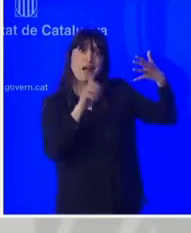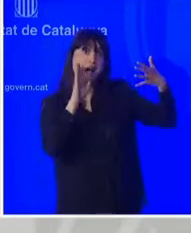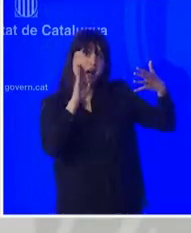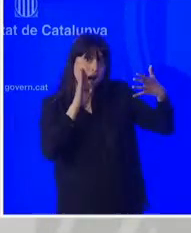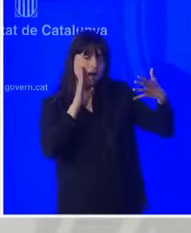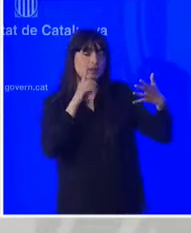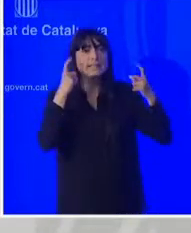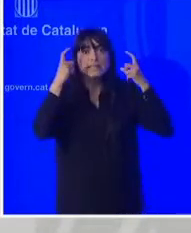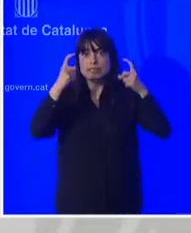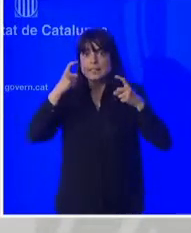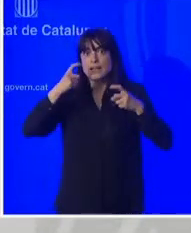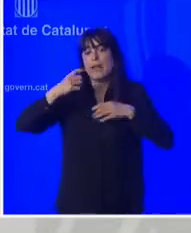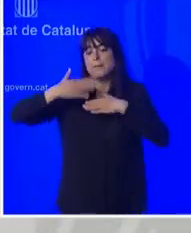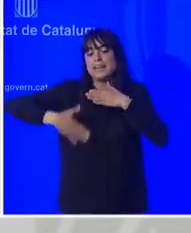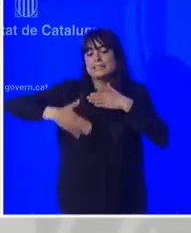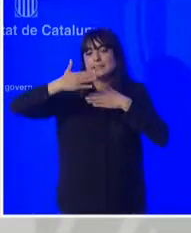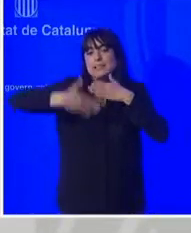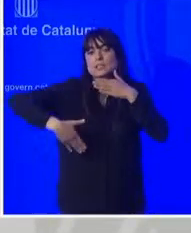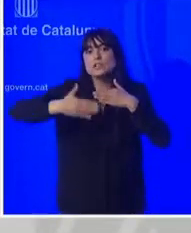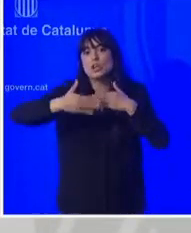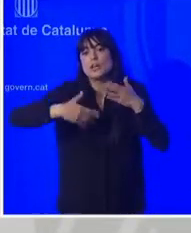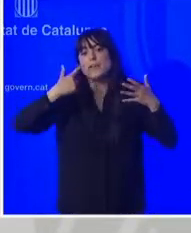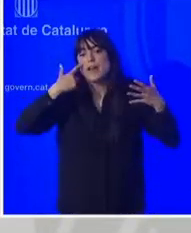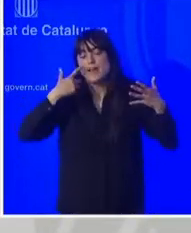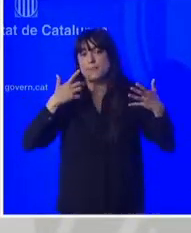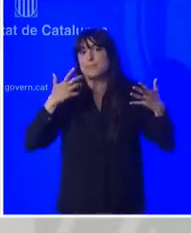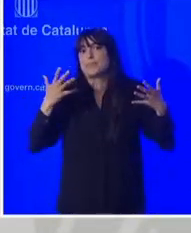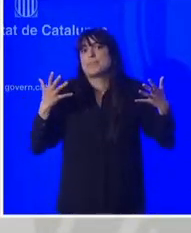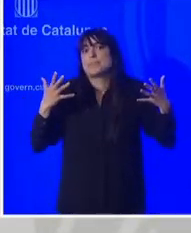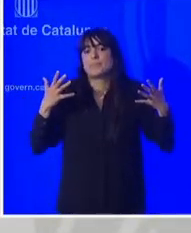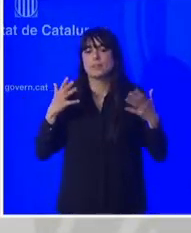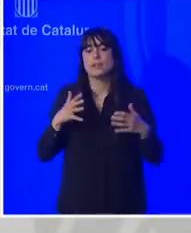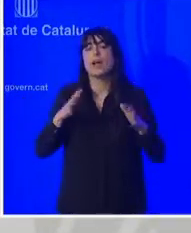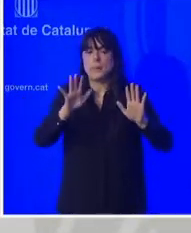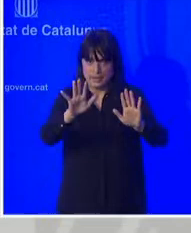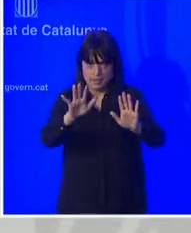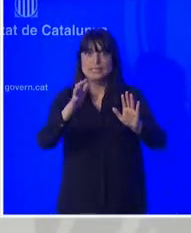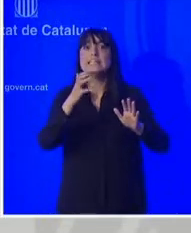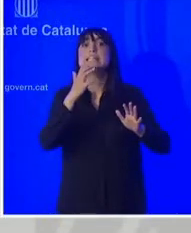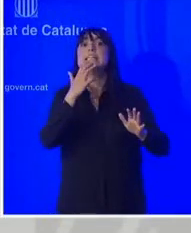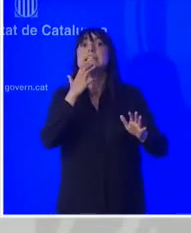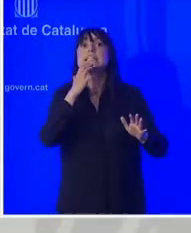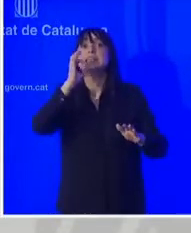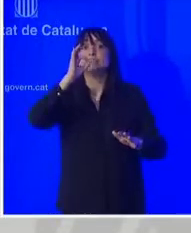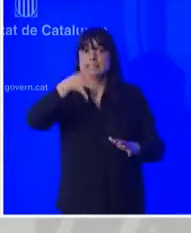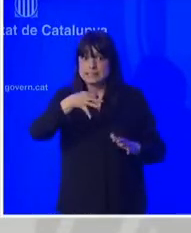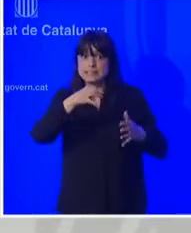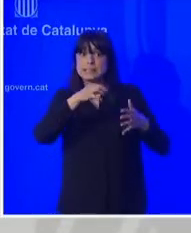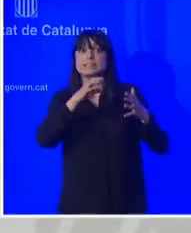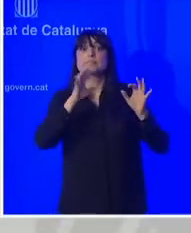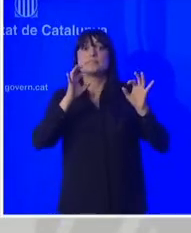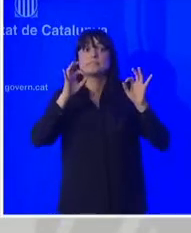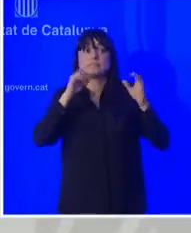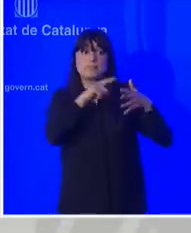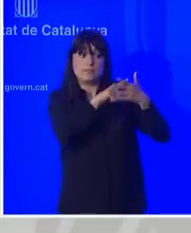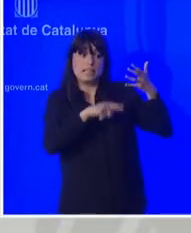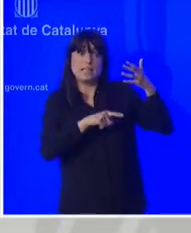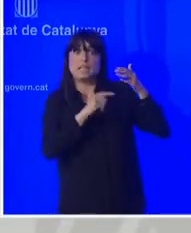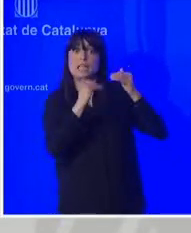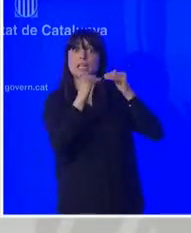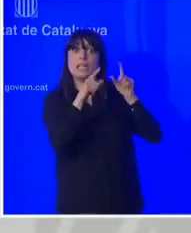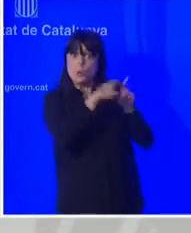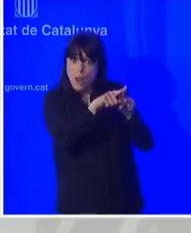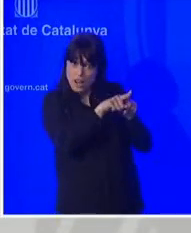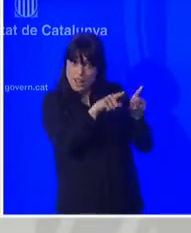mesura però en principi en principi si continuem amb la tendència que dia d'avui s'estan observant per part de les autoritats sanitàries